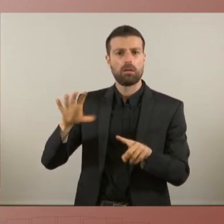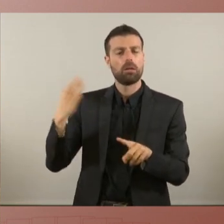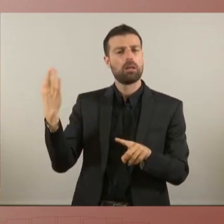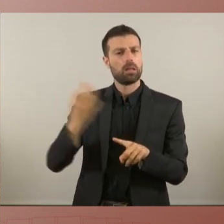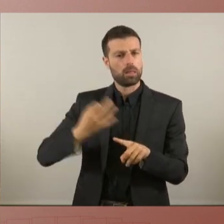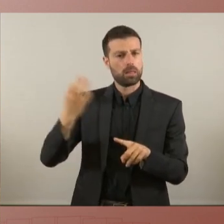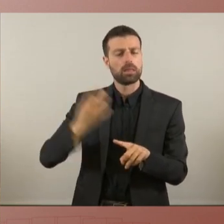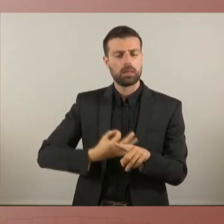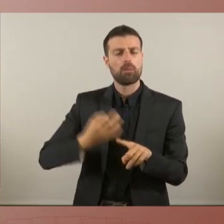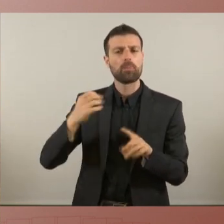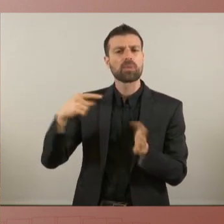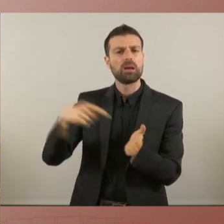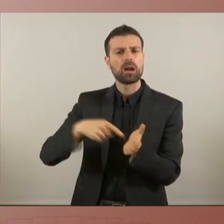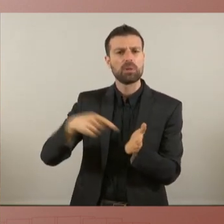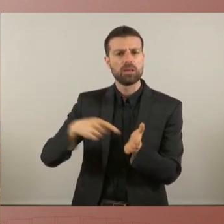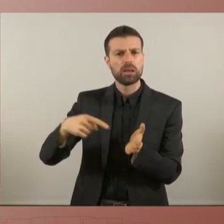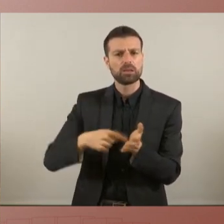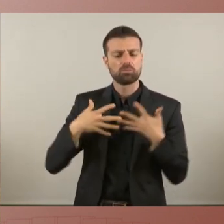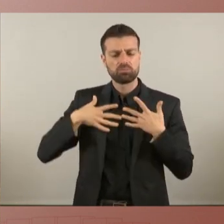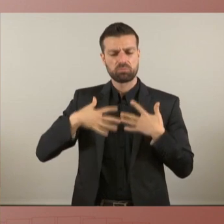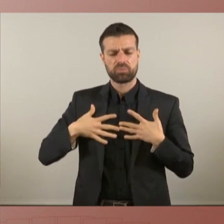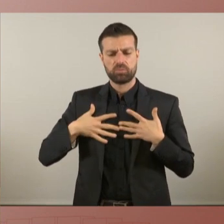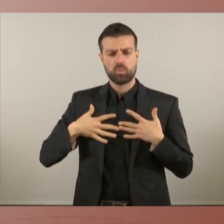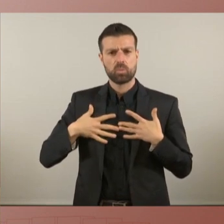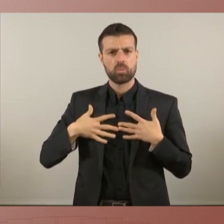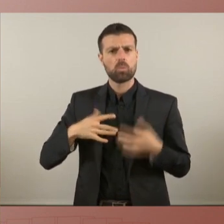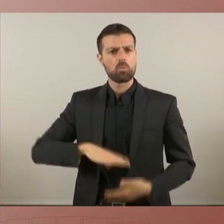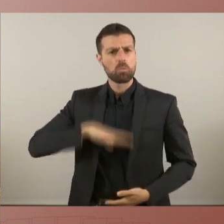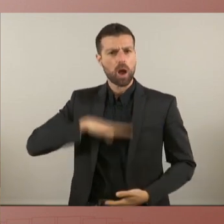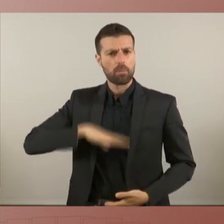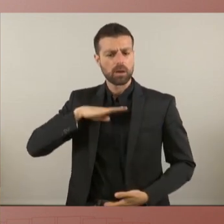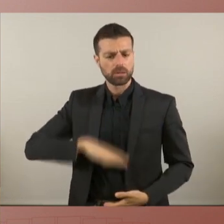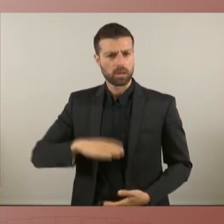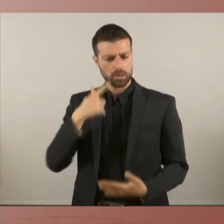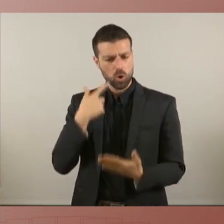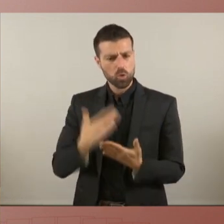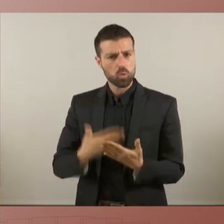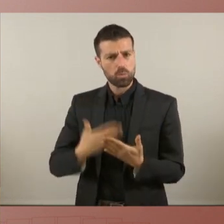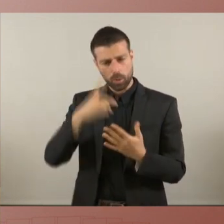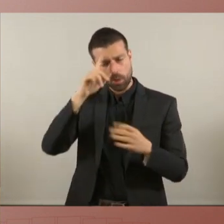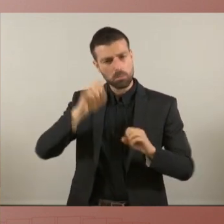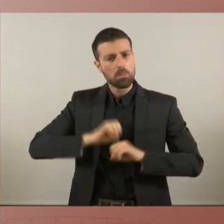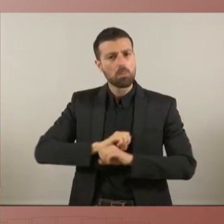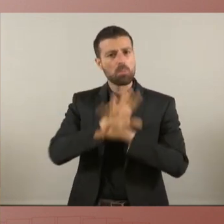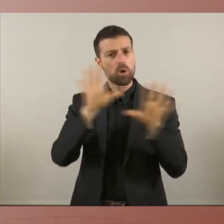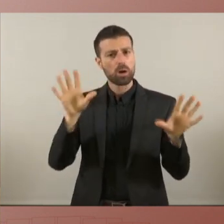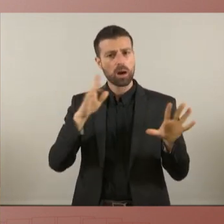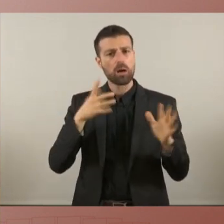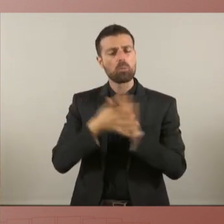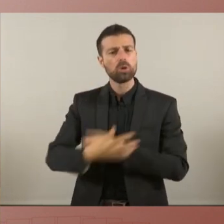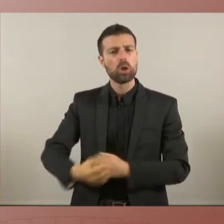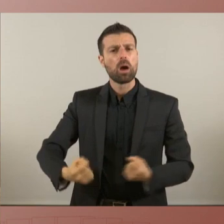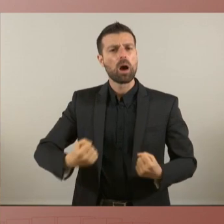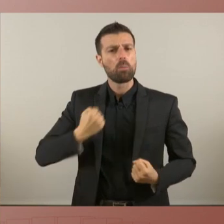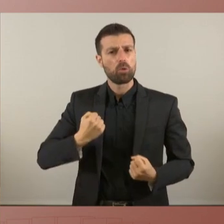les seves reivindicacions i les seves potencialitats les va comprovar clarament en aquest empoderament popular